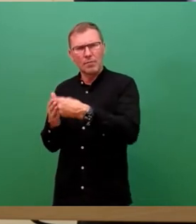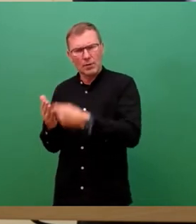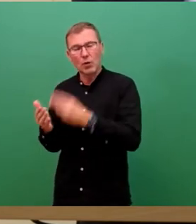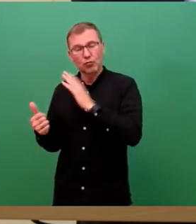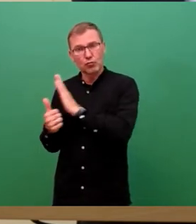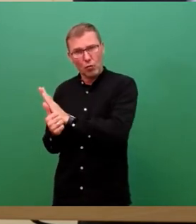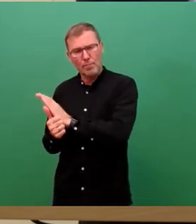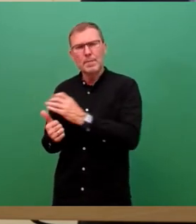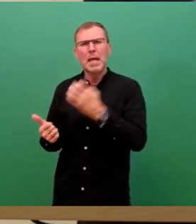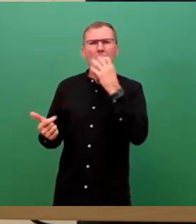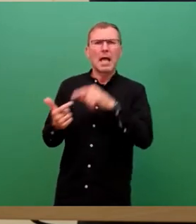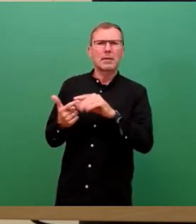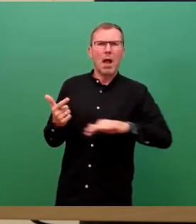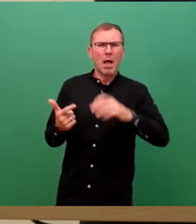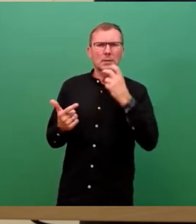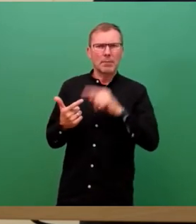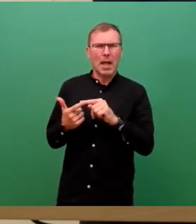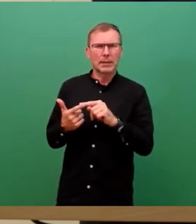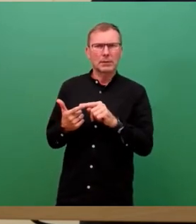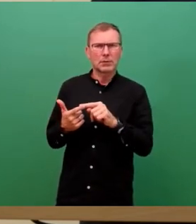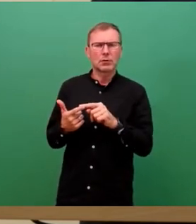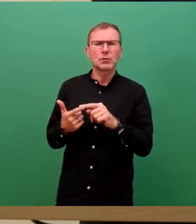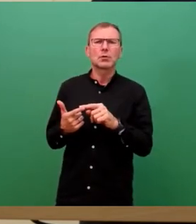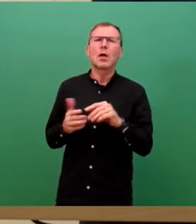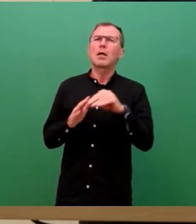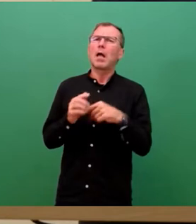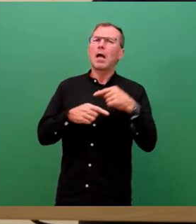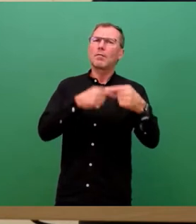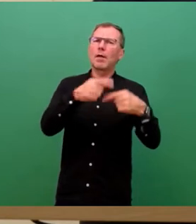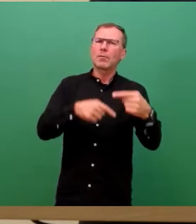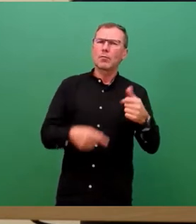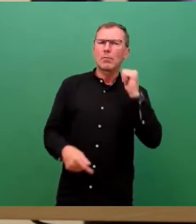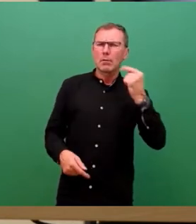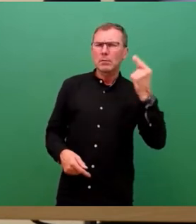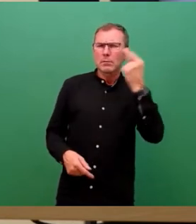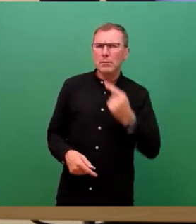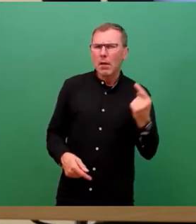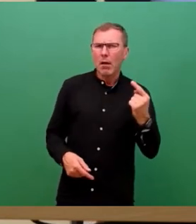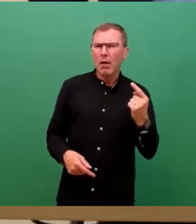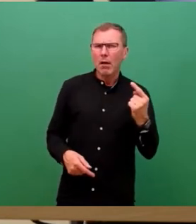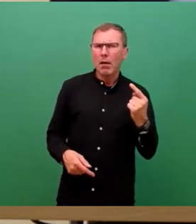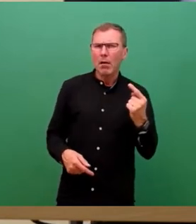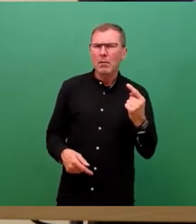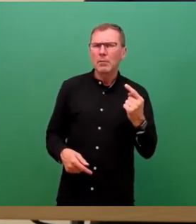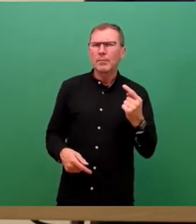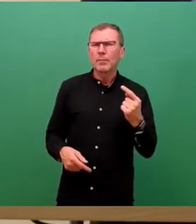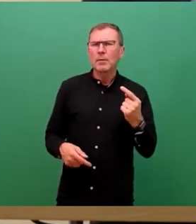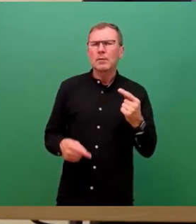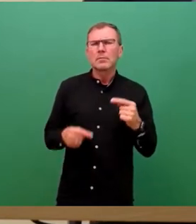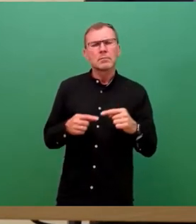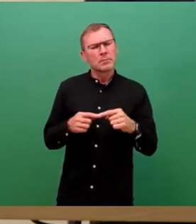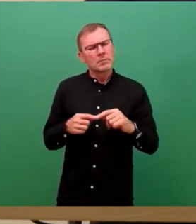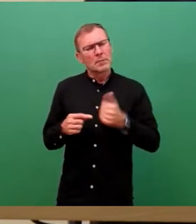Erdgeistbereich gab es in der Tarifentwicklung im vergangenen Jahr zum 1